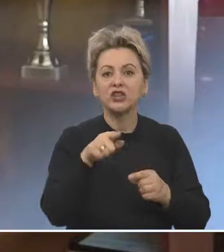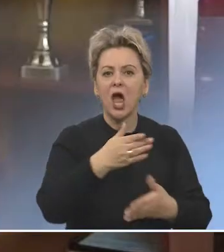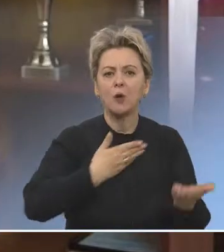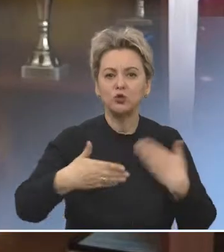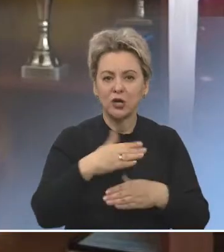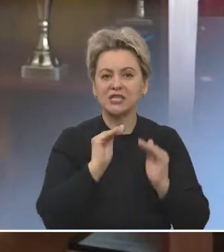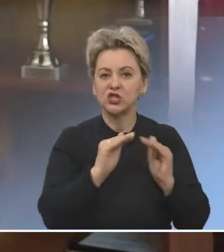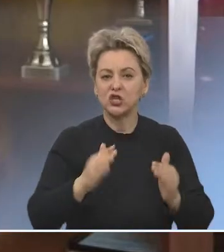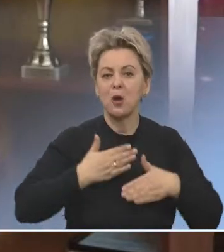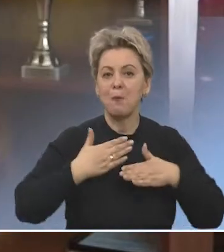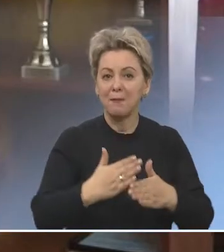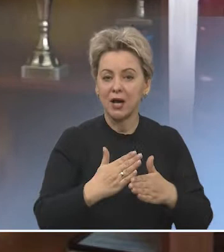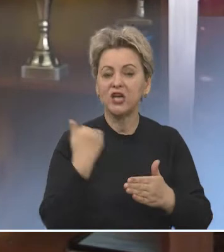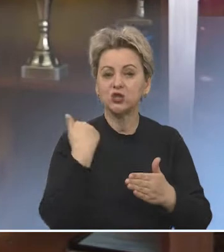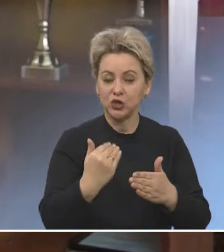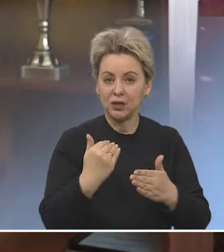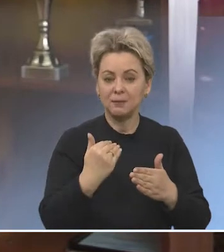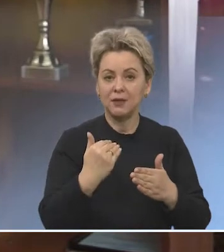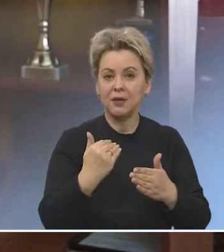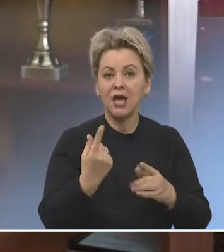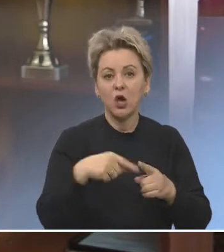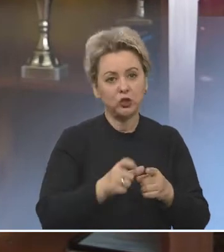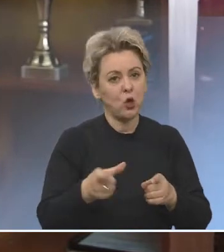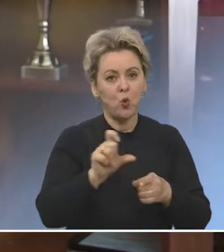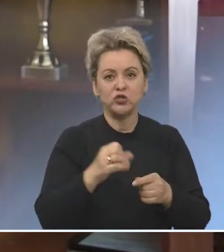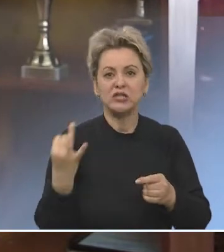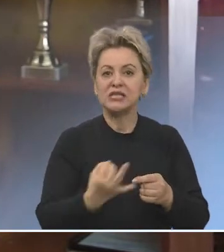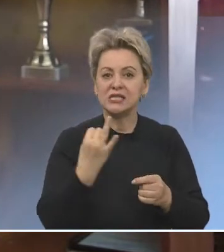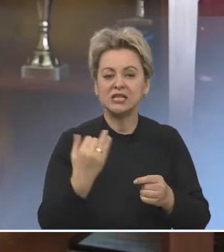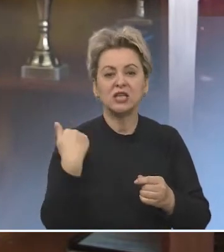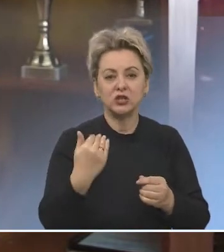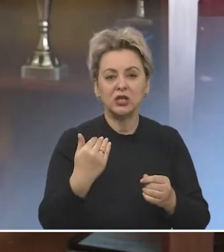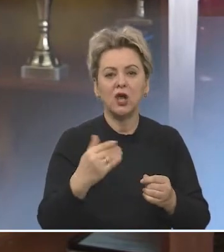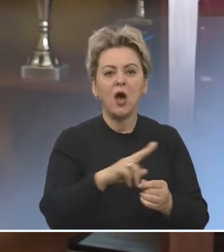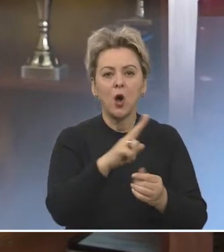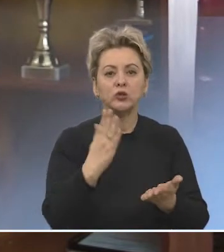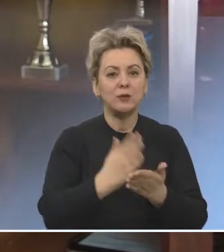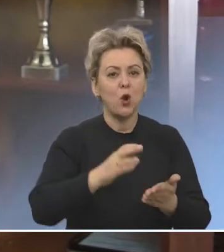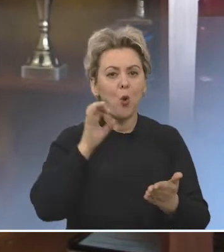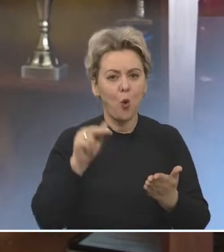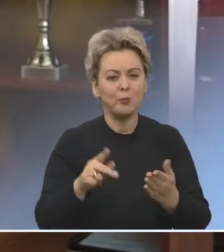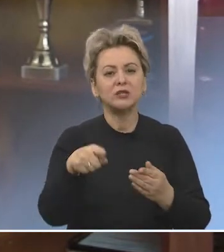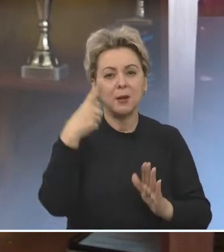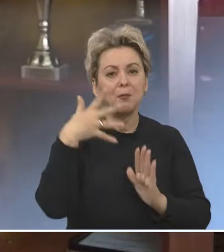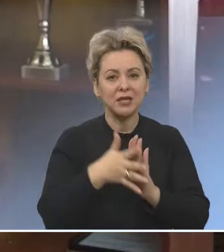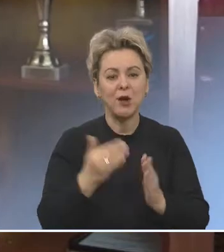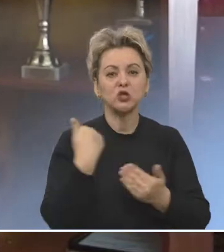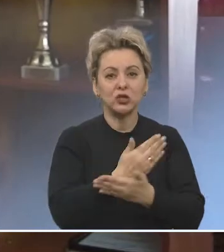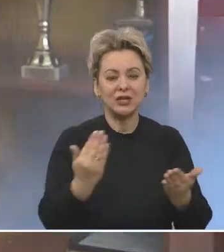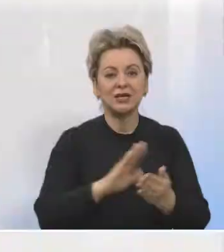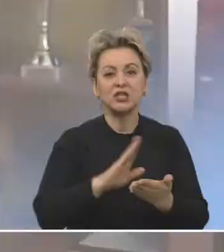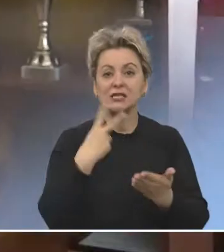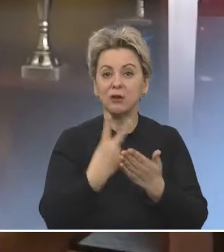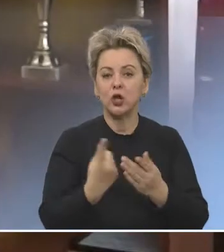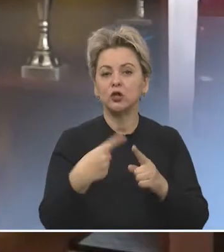общаешься с детьми, помогаешь им, это очень интересно, и ты набираешься какого-то опыта, ты понимаешь